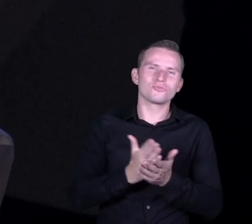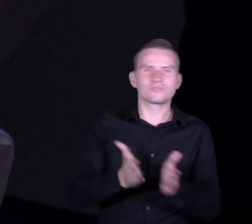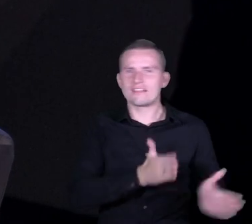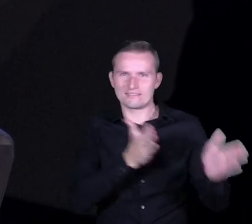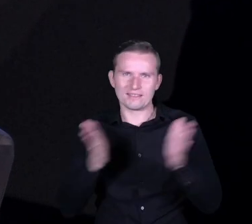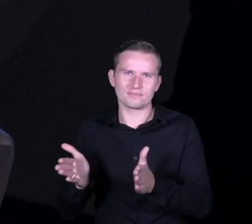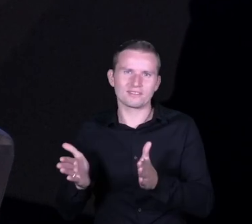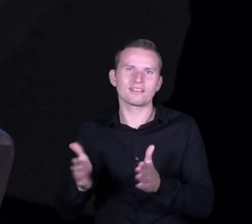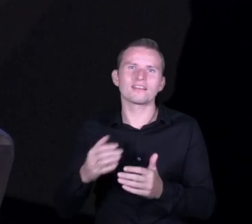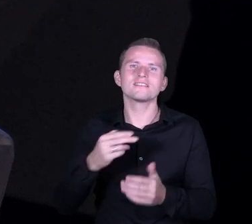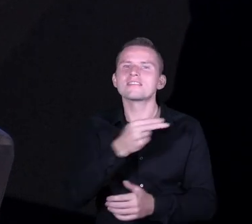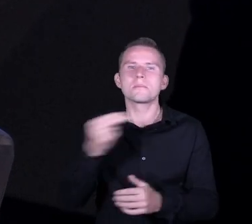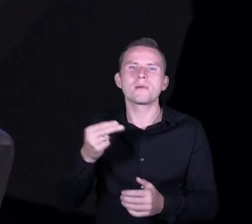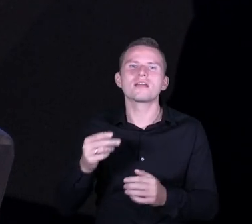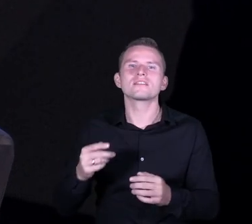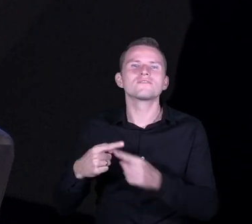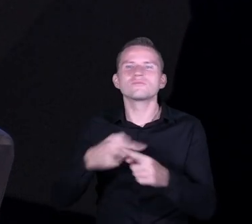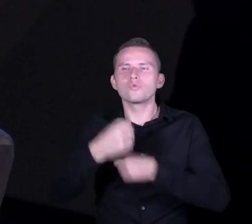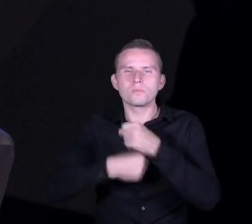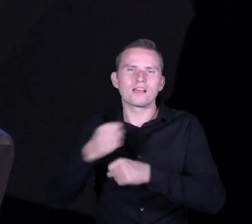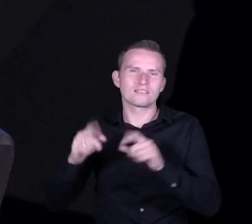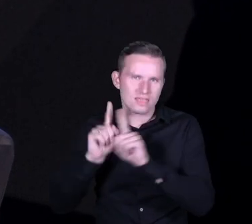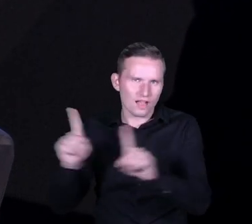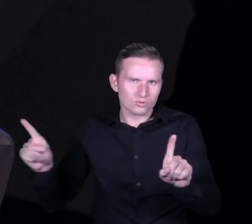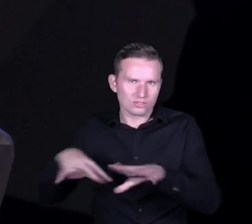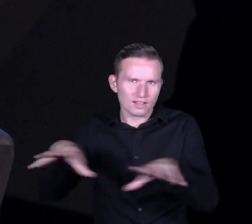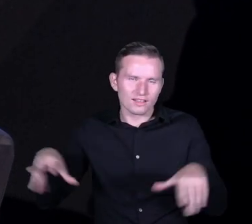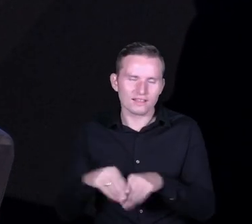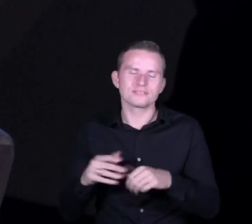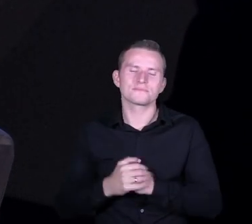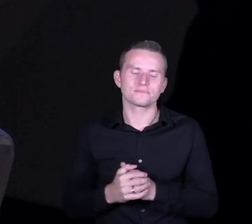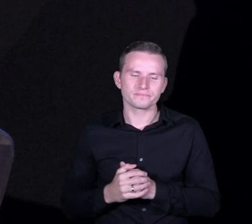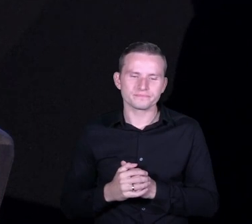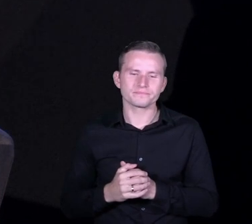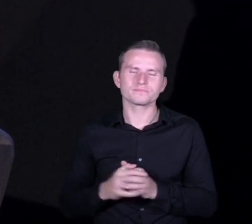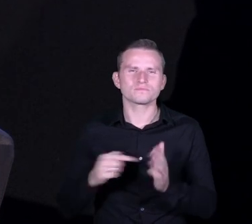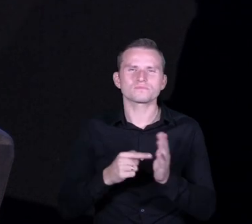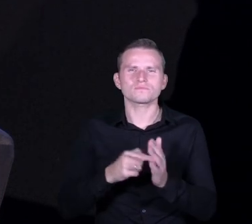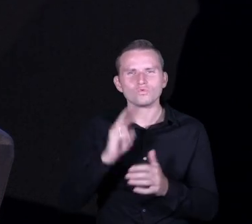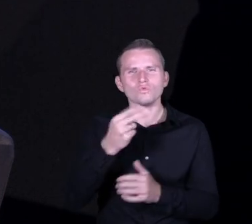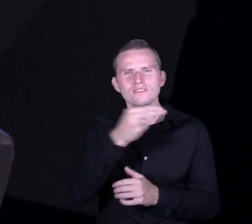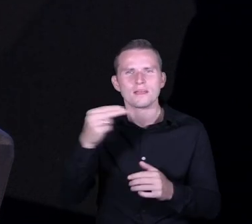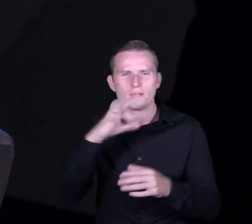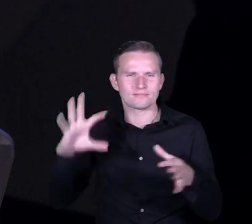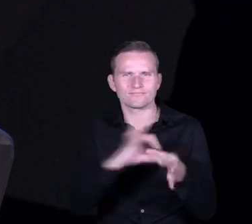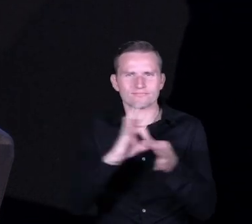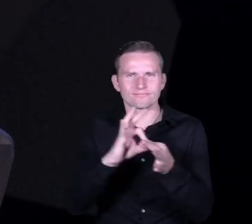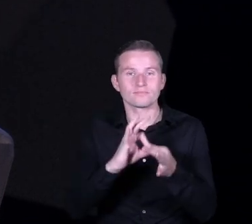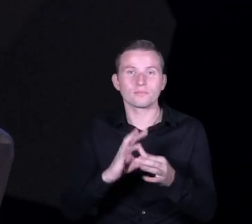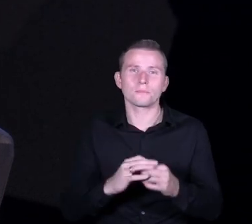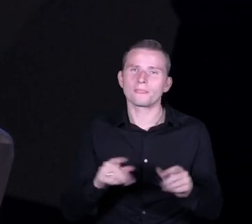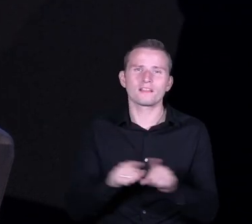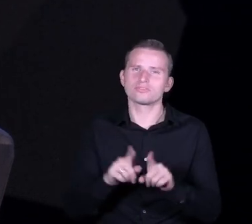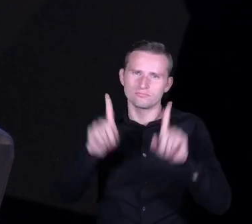zdążyć poruszyć drugi wątek, on się troszkę wiąże. To już też od ciebie zaczyna,